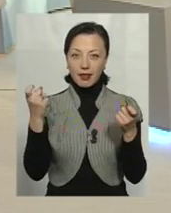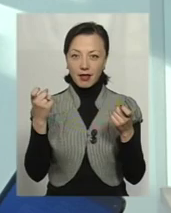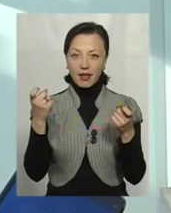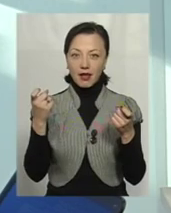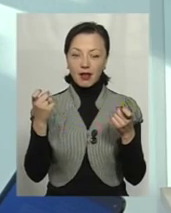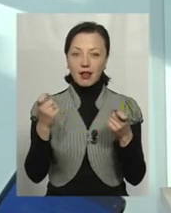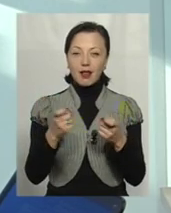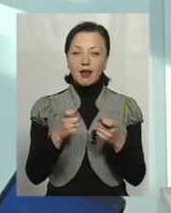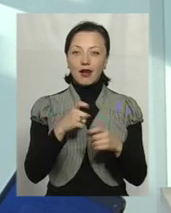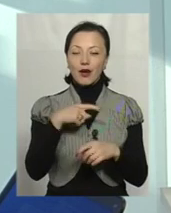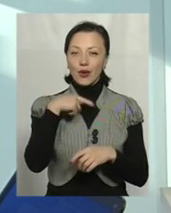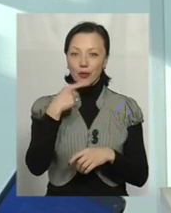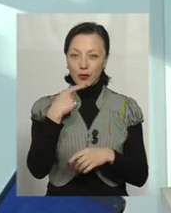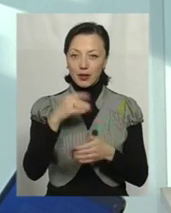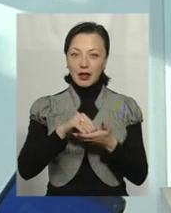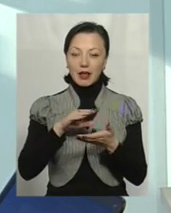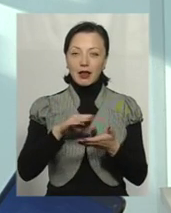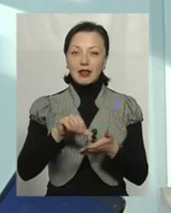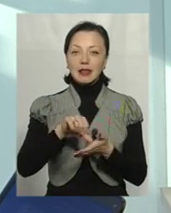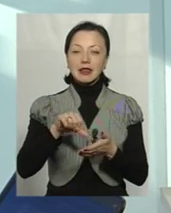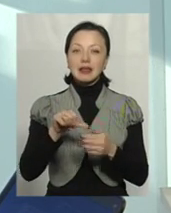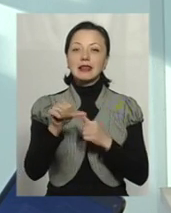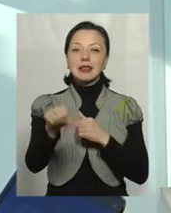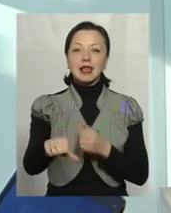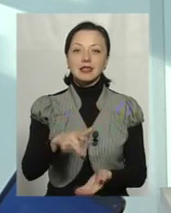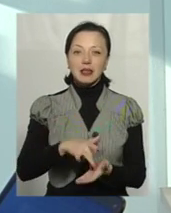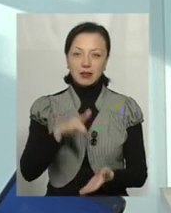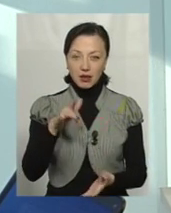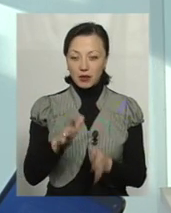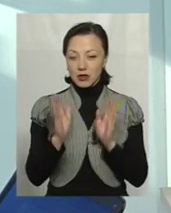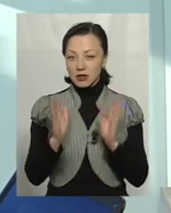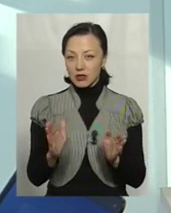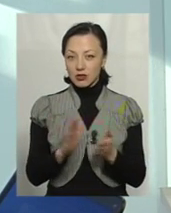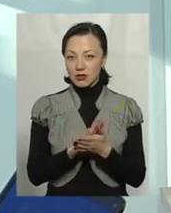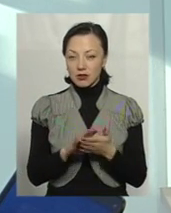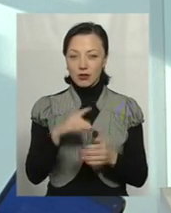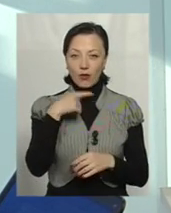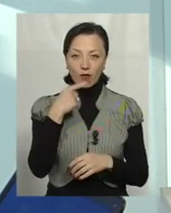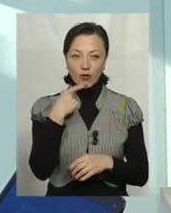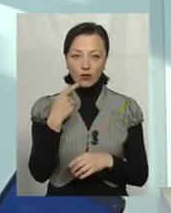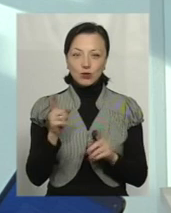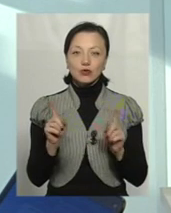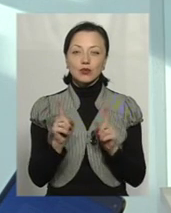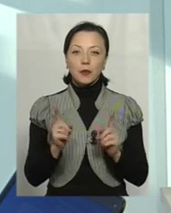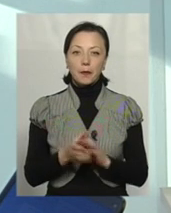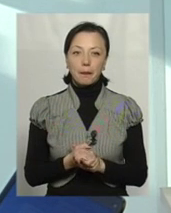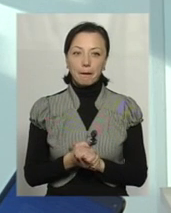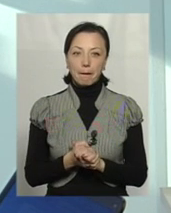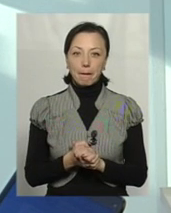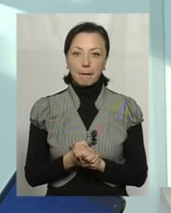децентралізацію. Дійсно, поки що в основному децентралізацію декларують. Що нам зараз подають за децентралізацію?